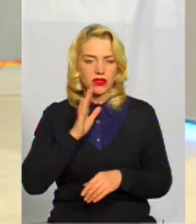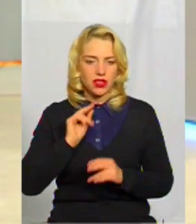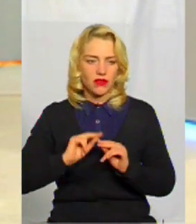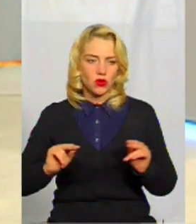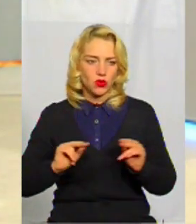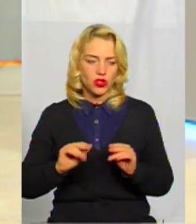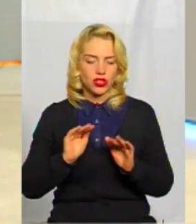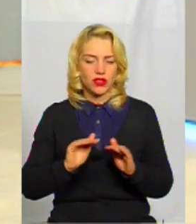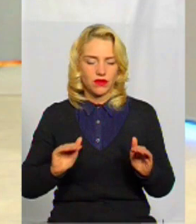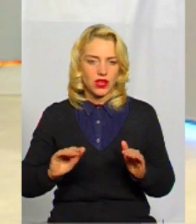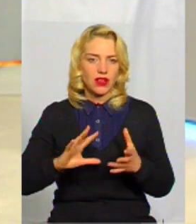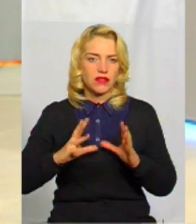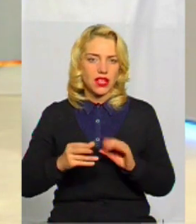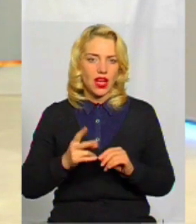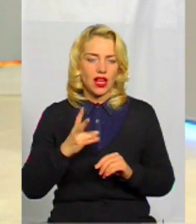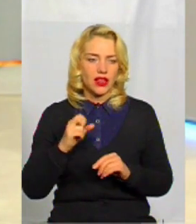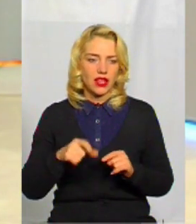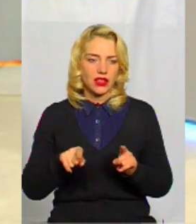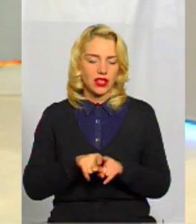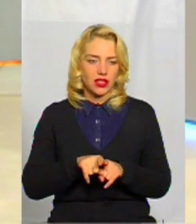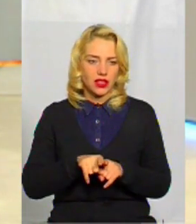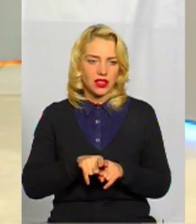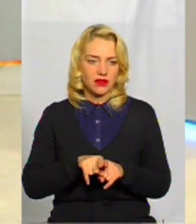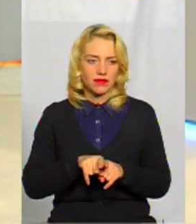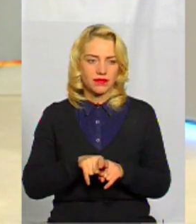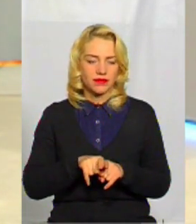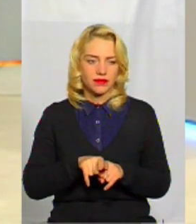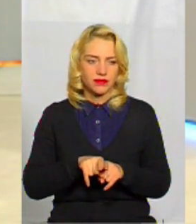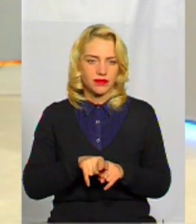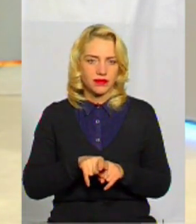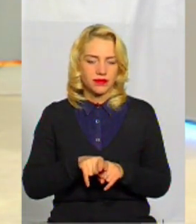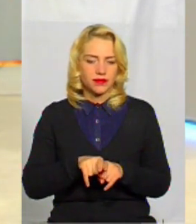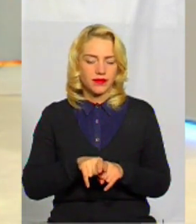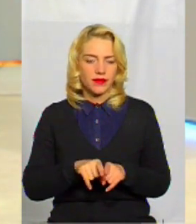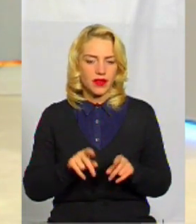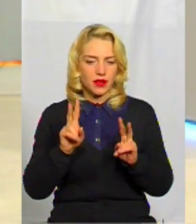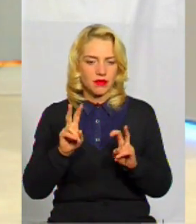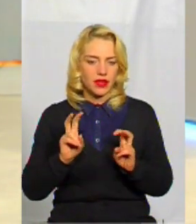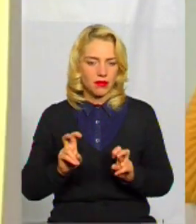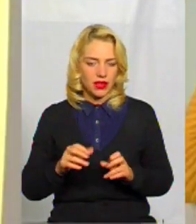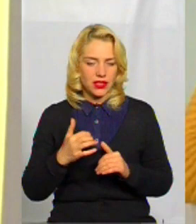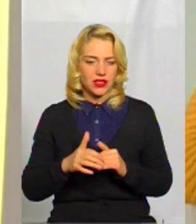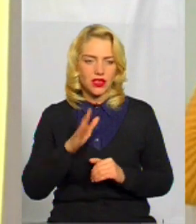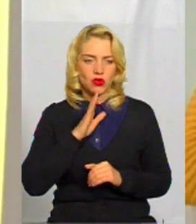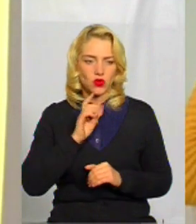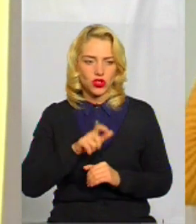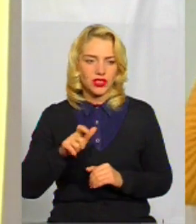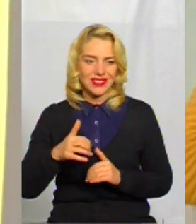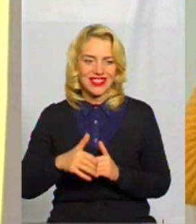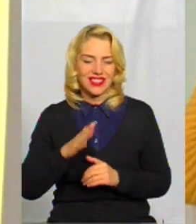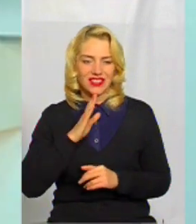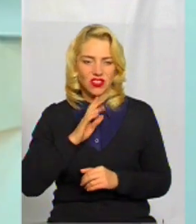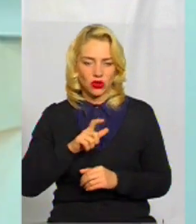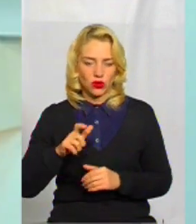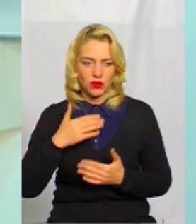учнів-учениць взагалі на таку увагу до стим-предметів, в тому числі серед ученицями, серед дівчаток?